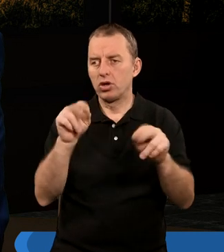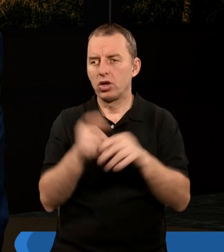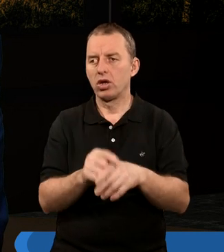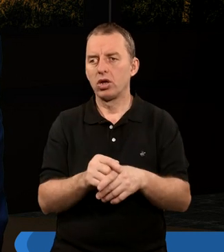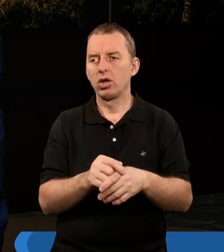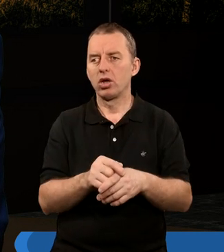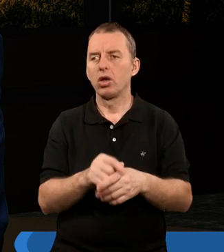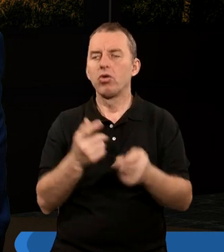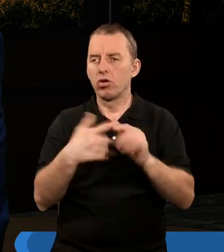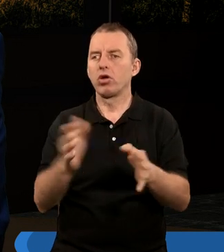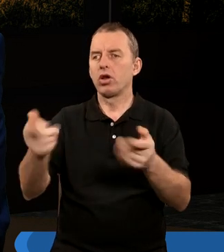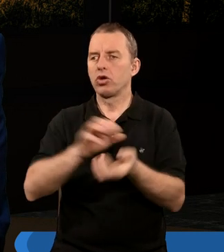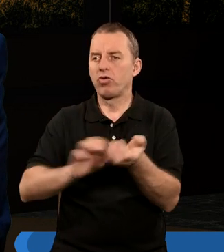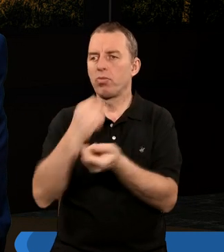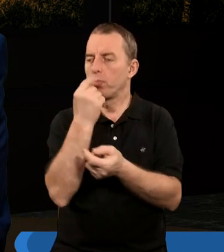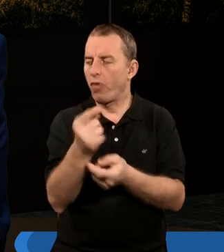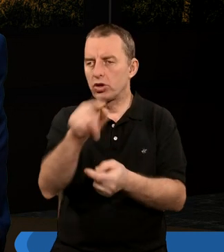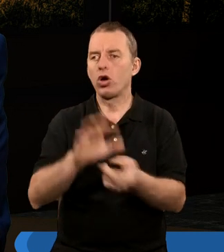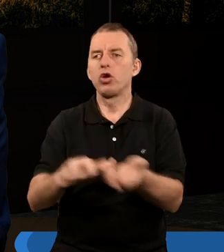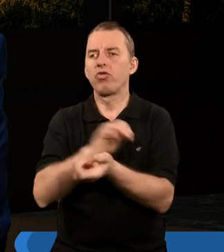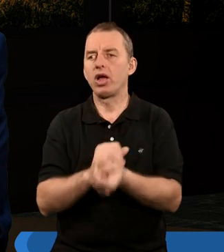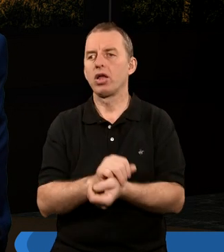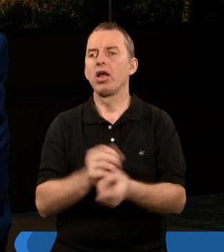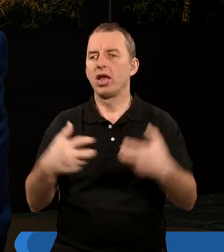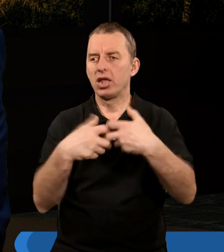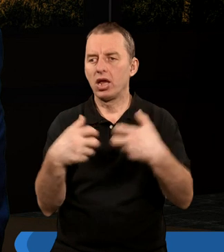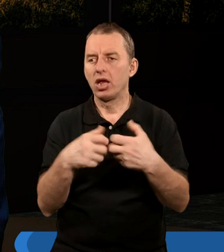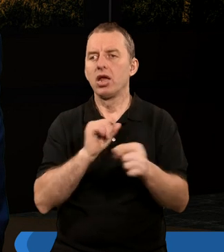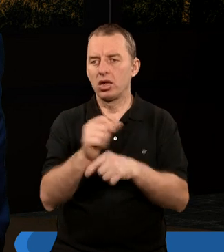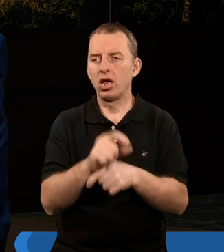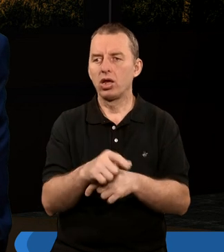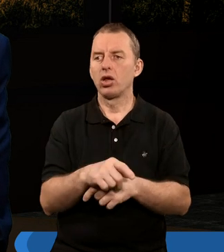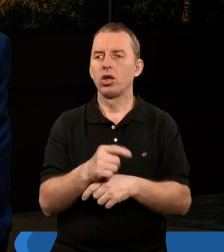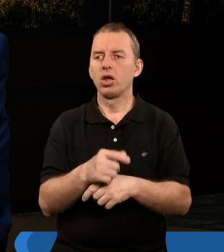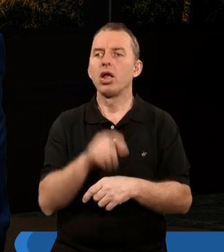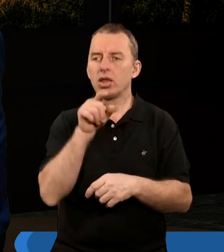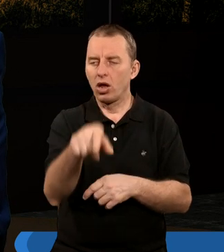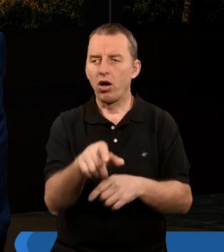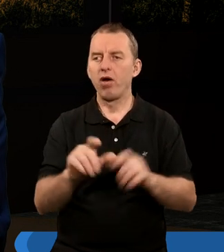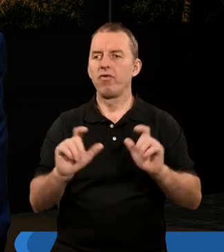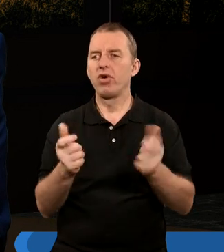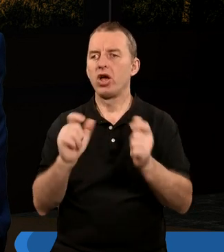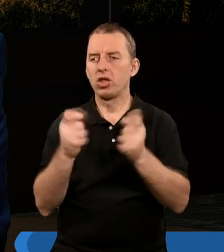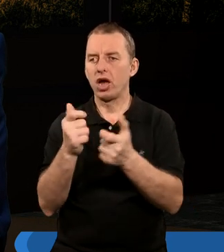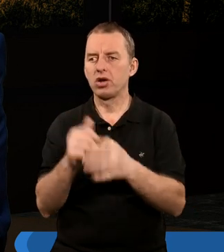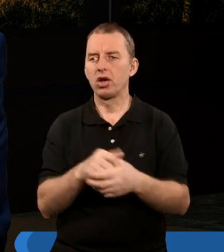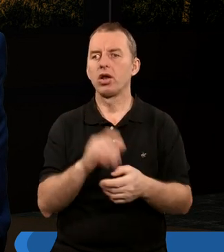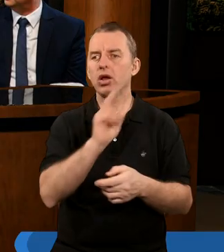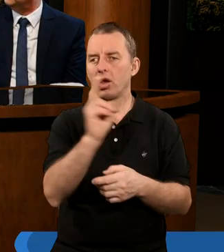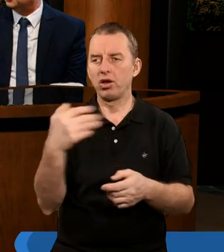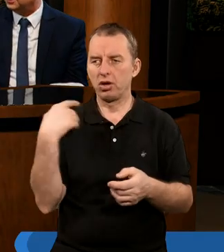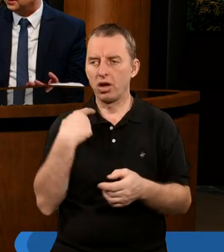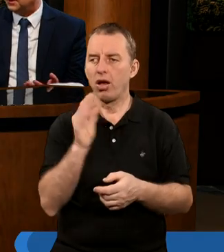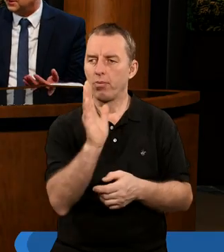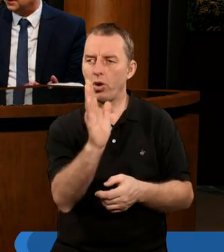Powiedz to światu, który można znaleźć w internecie, który ilustruje właśnie tamte wydarzenia. Opowiada tę historię.